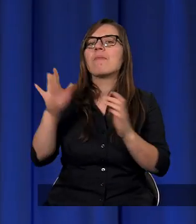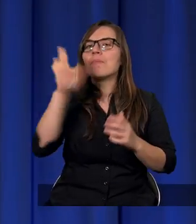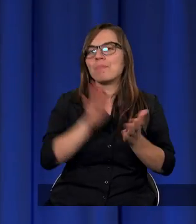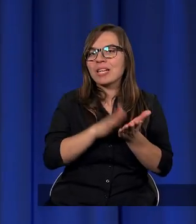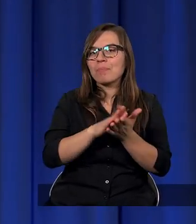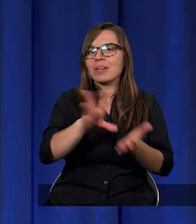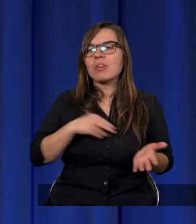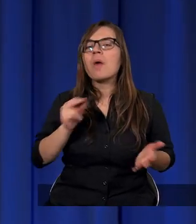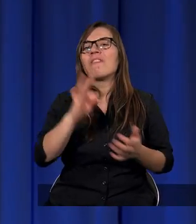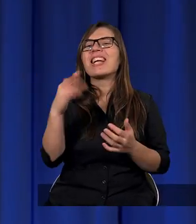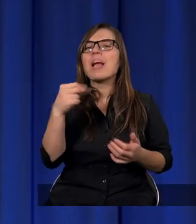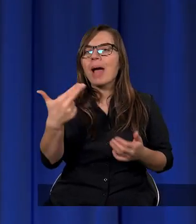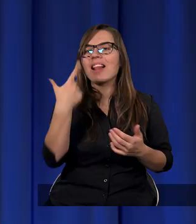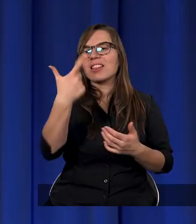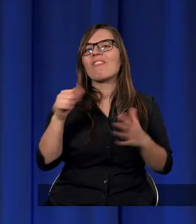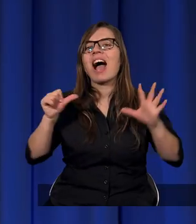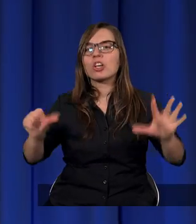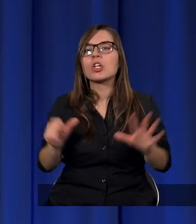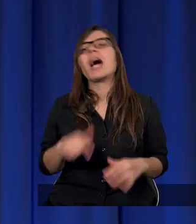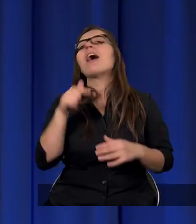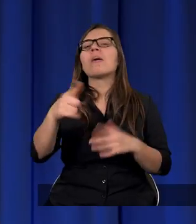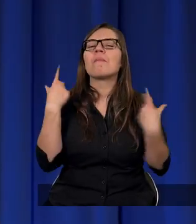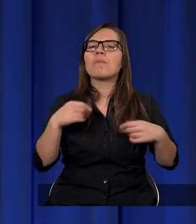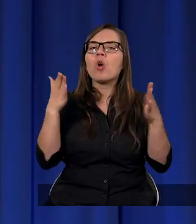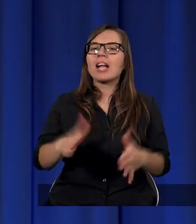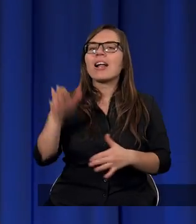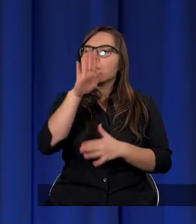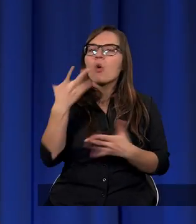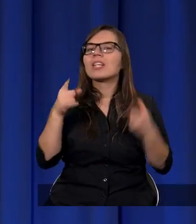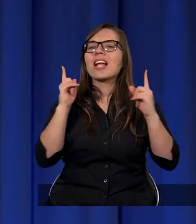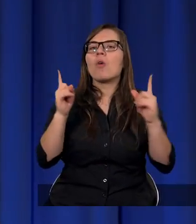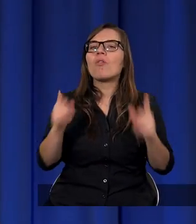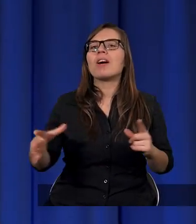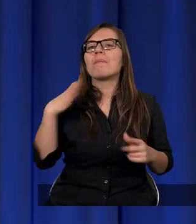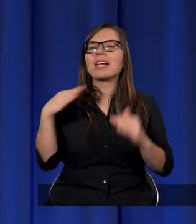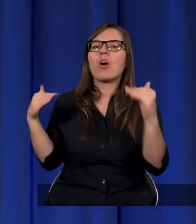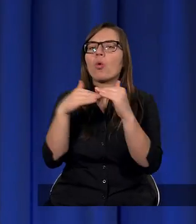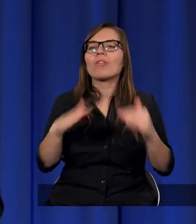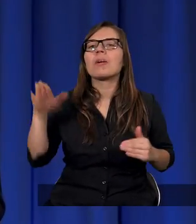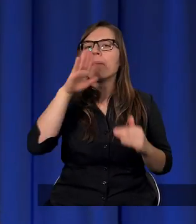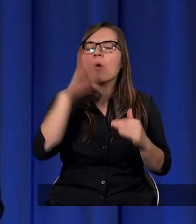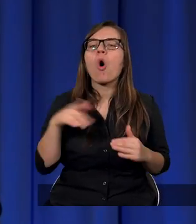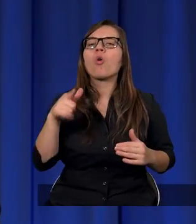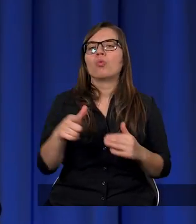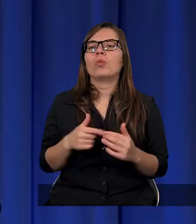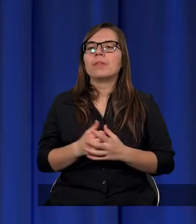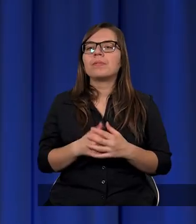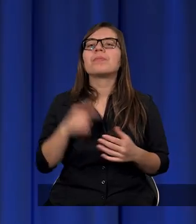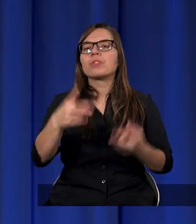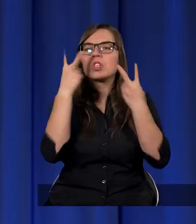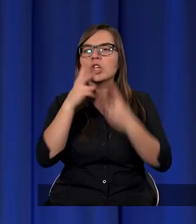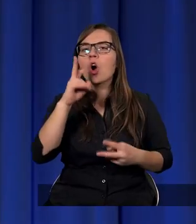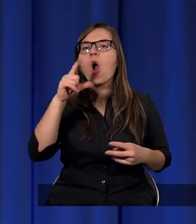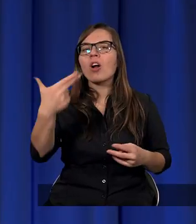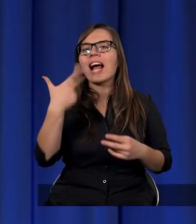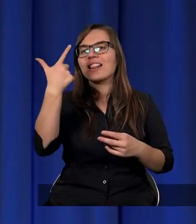do Filipian 2,6, który będąc w postaci Boga nie uważał bycia równym Bogu za grabież. Czytamy